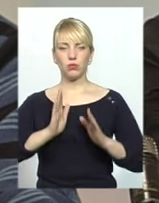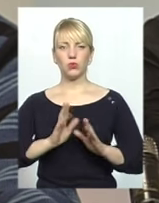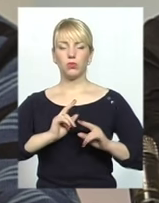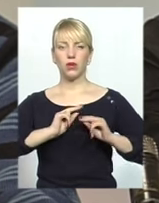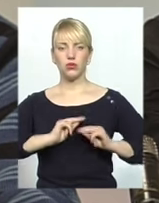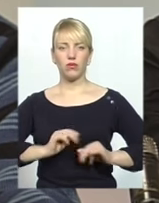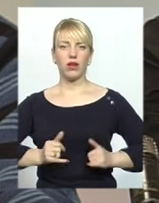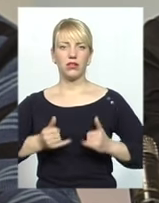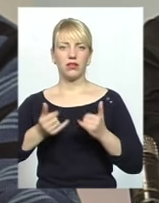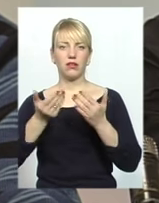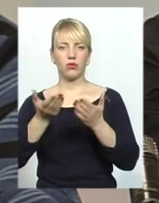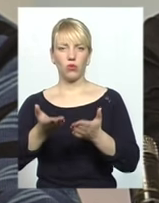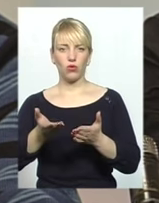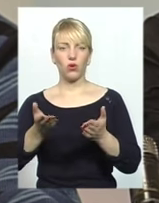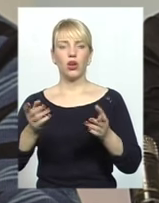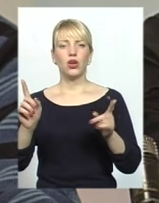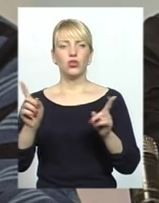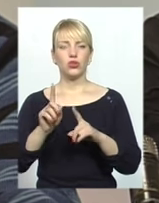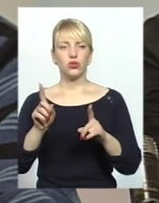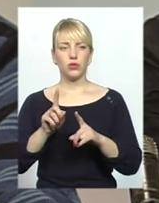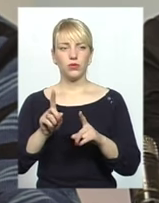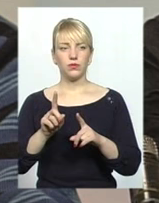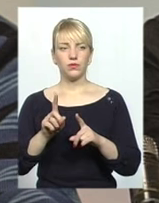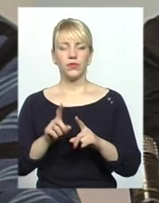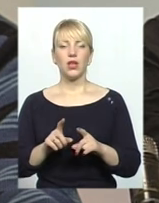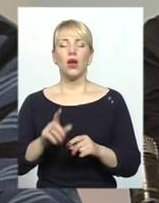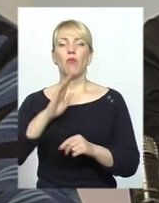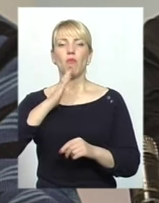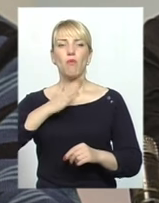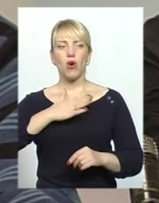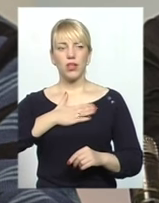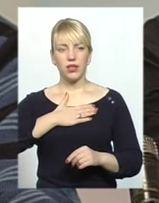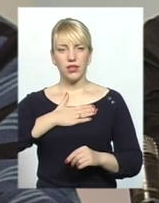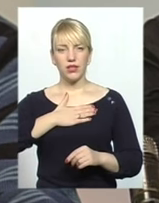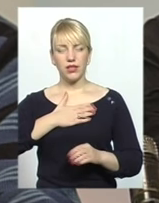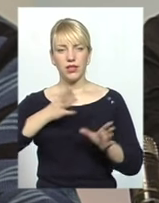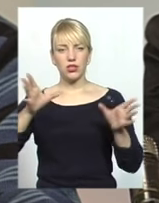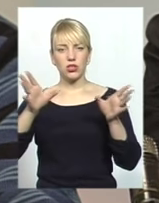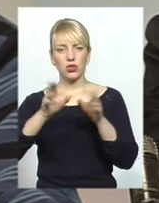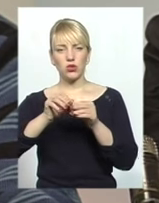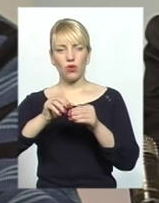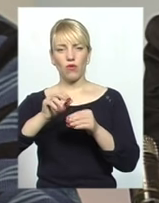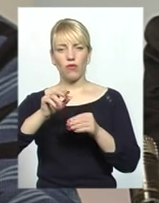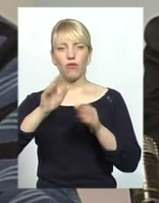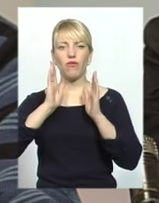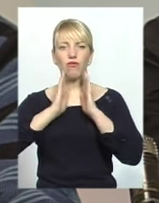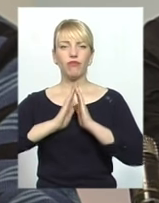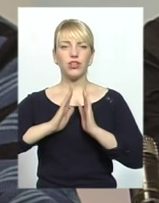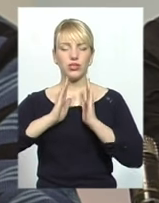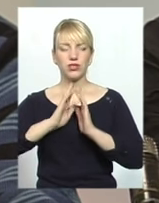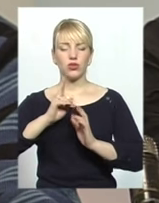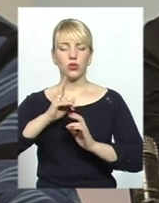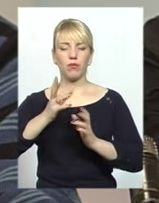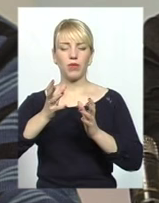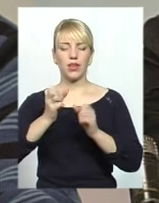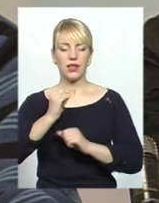для того, щоб мої совірці, ті, які прийняли іслам, або ті, які були